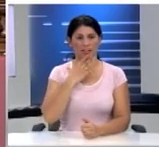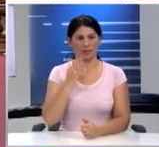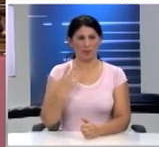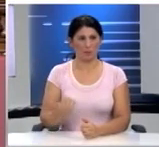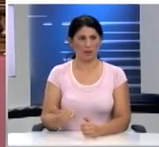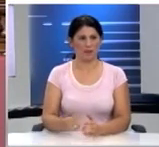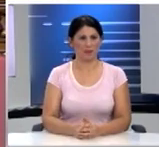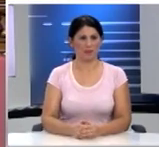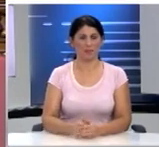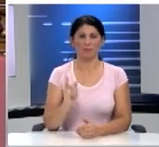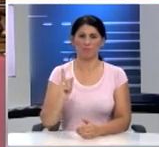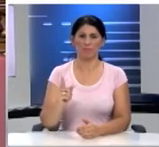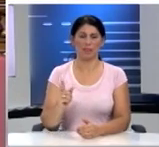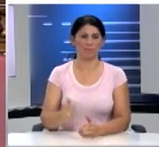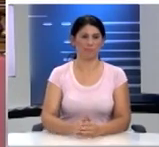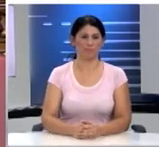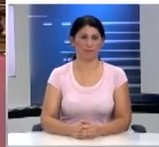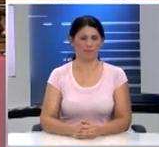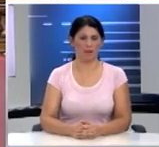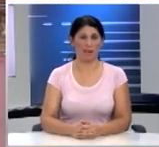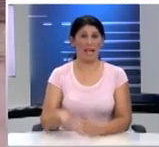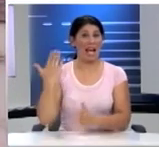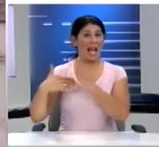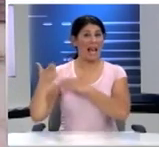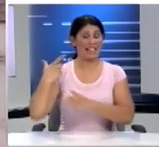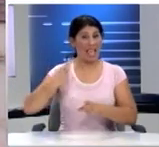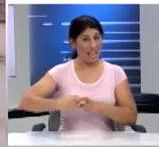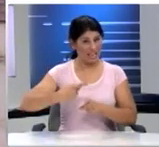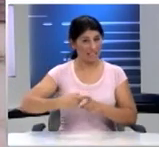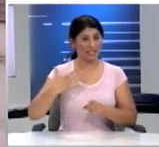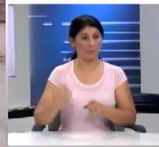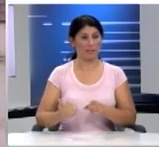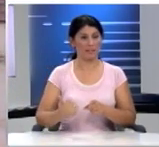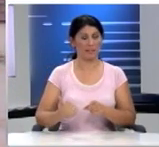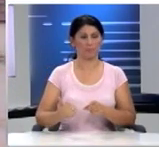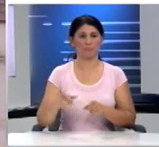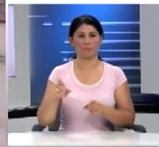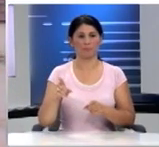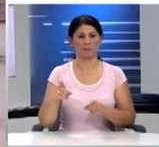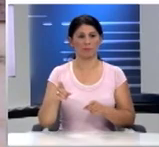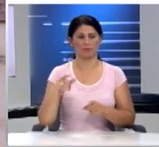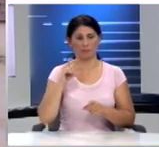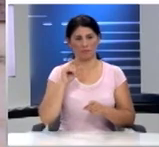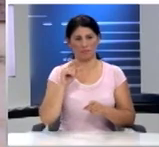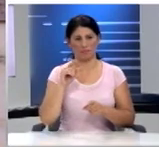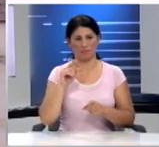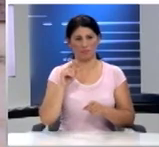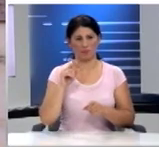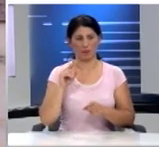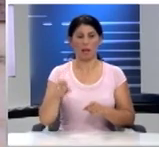μια προτροπή στα αρχαία ελληνικά «Νάφε και μέμνασο